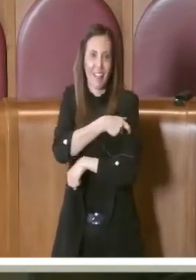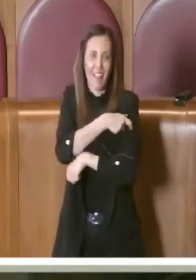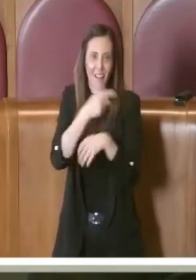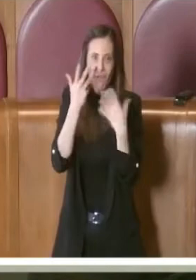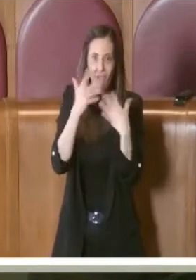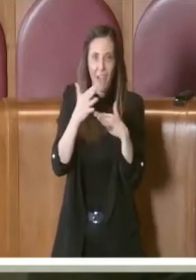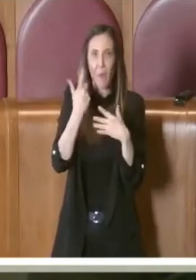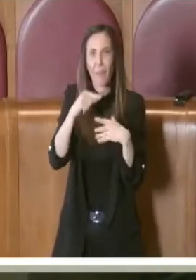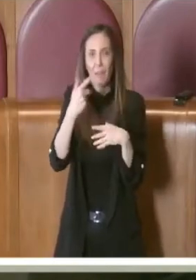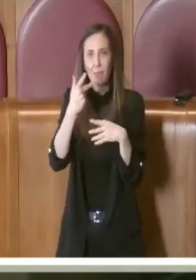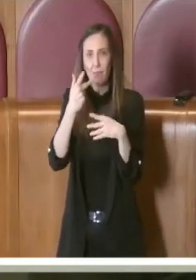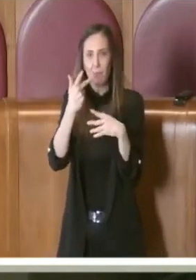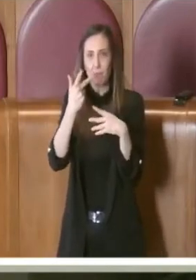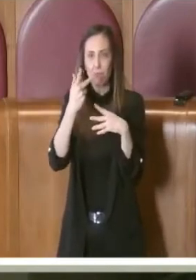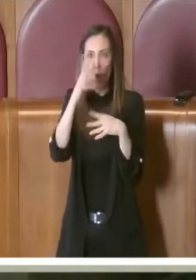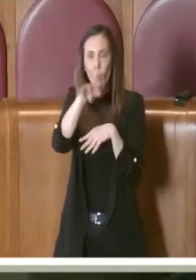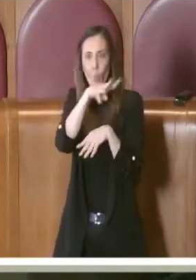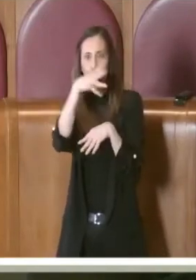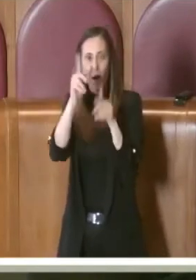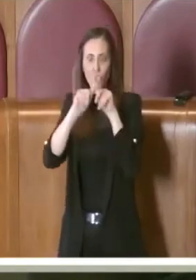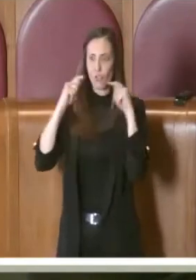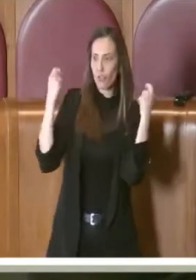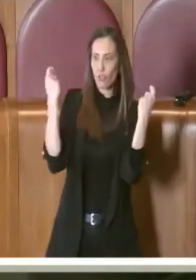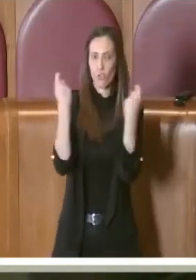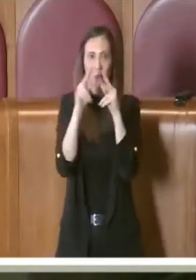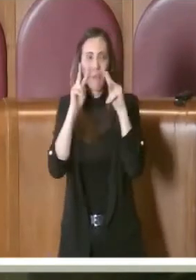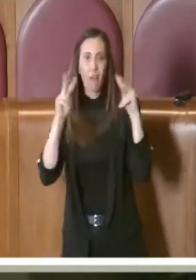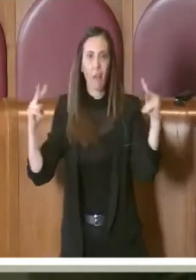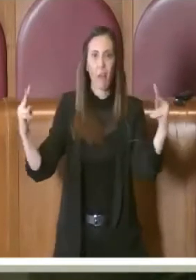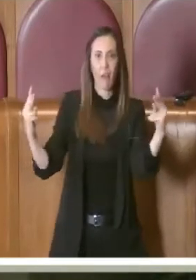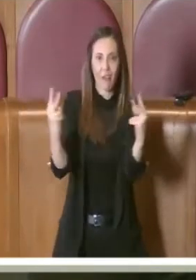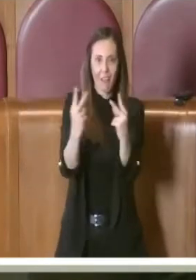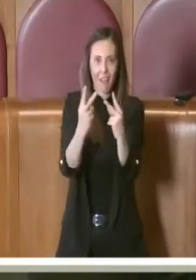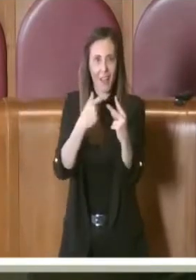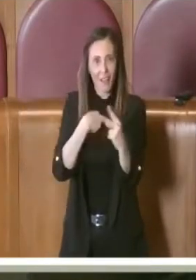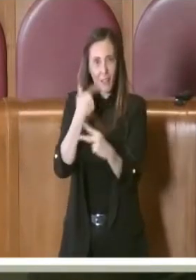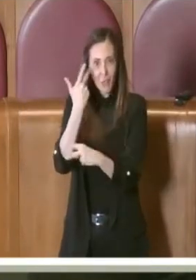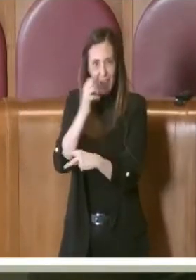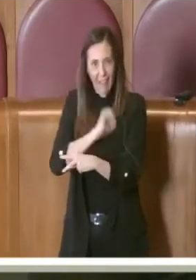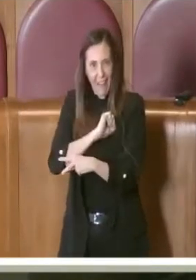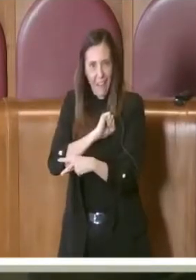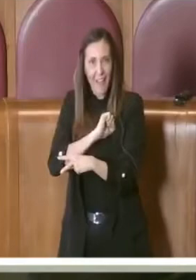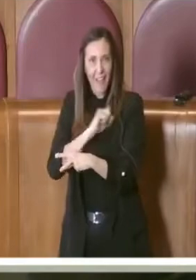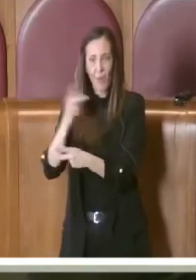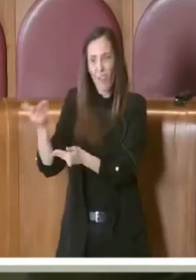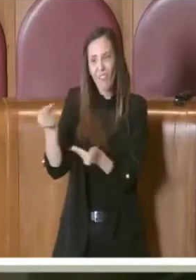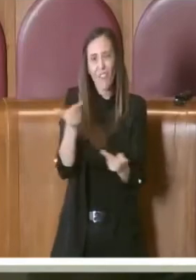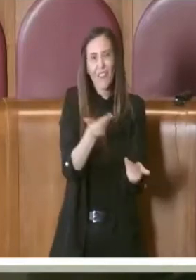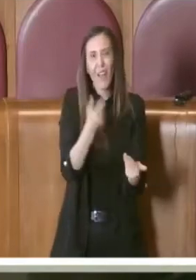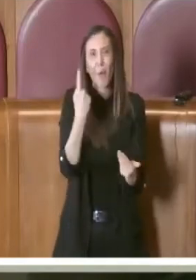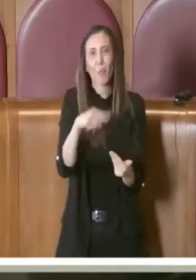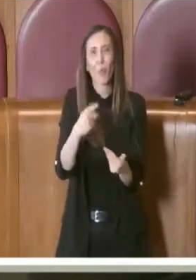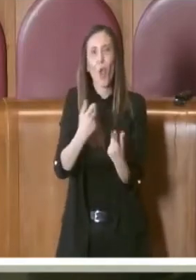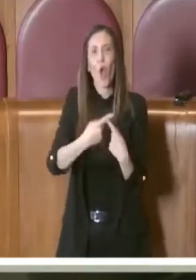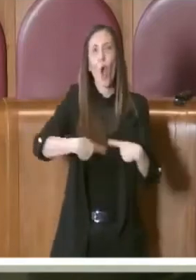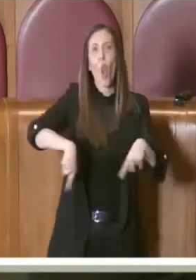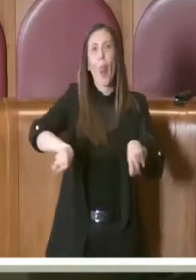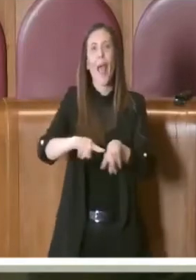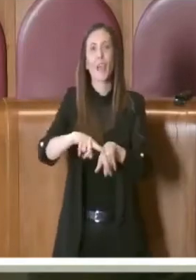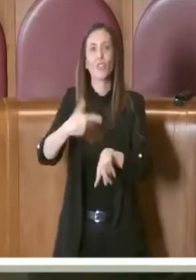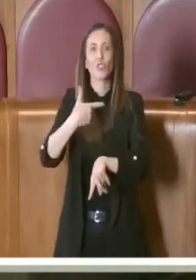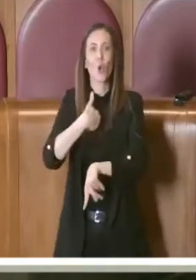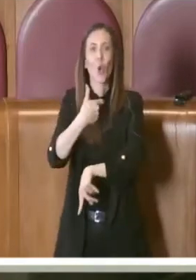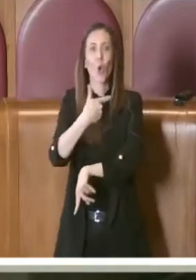avere un quadro completo io credo che vadano ascoltati e è stato invitato anche il collegio sindacale o una